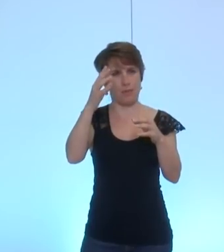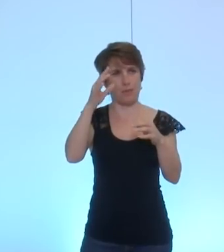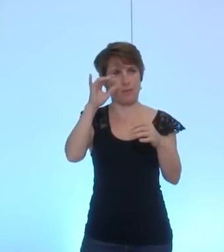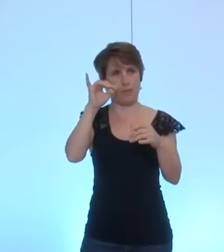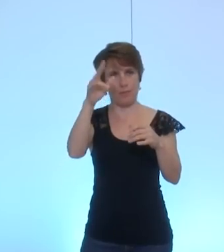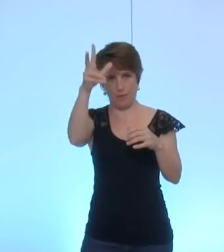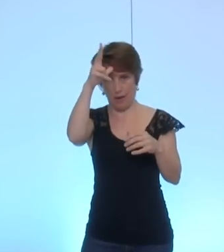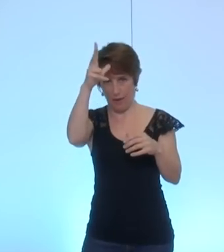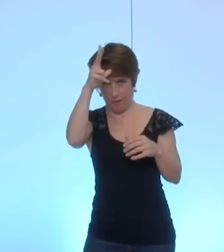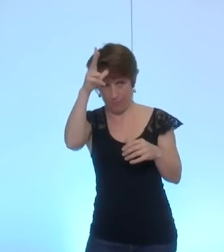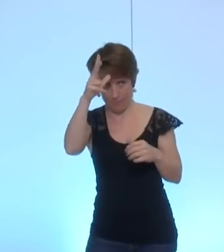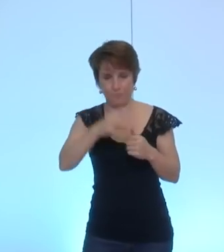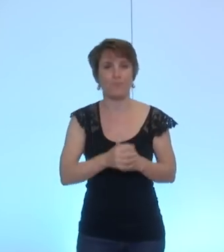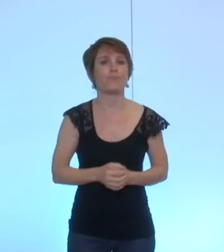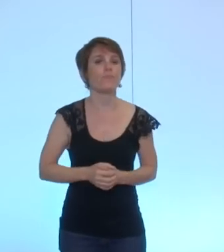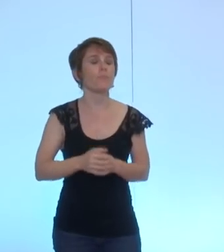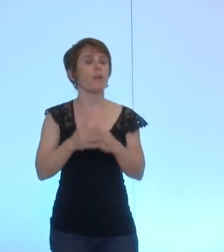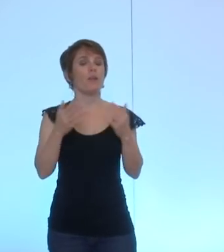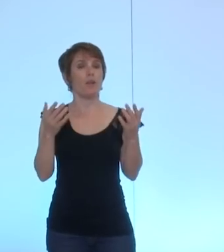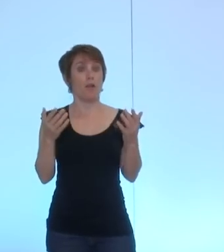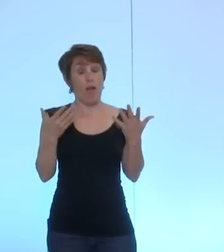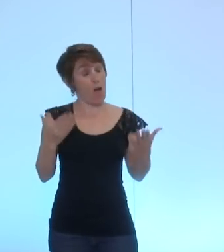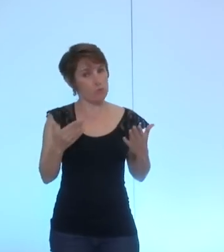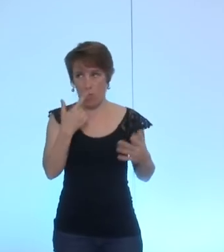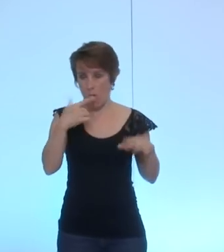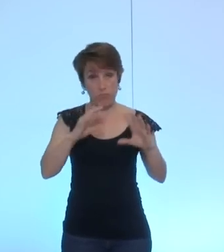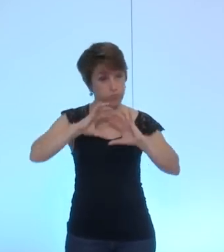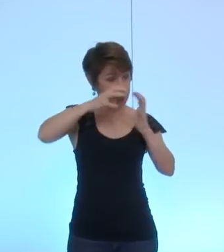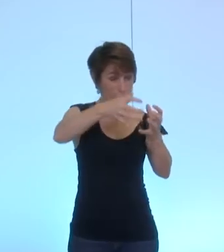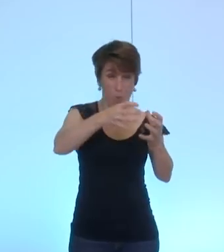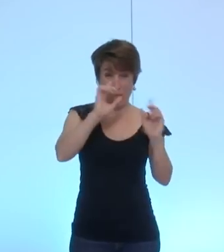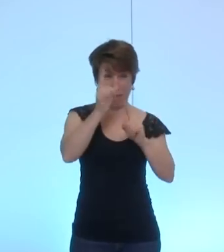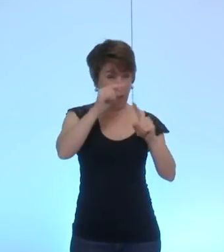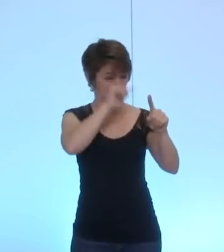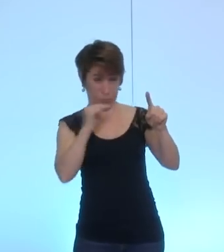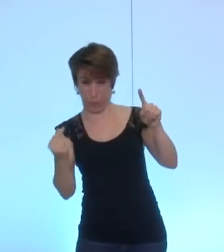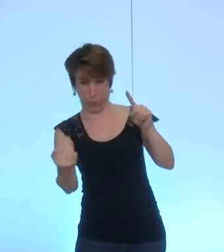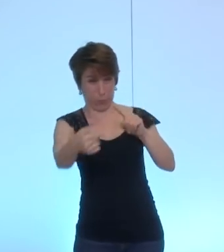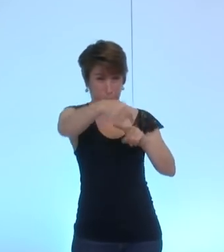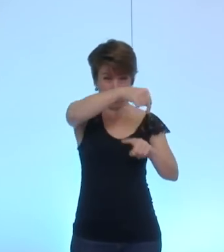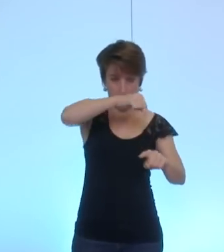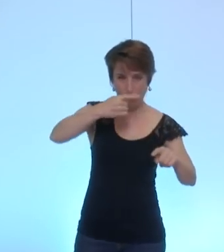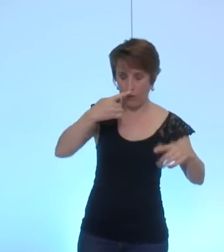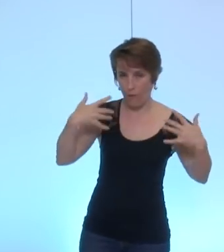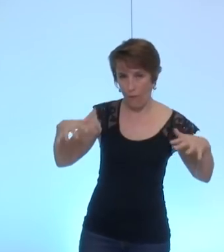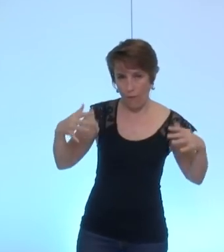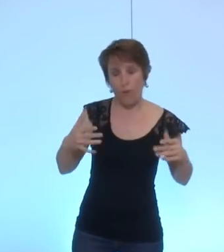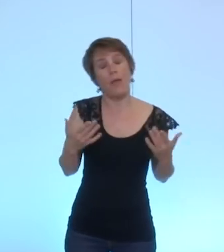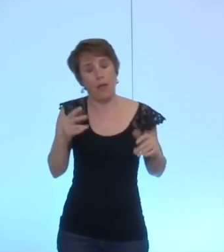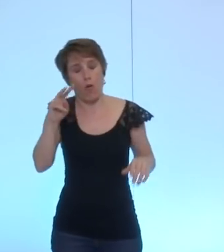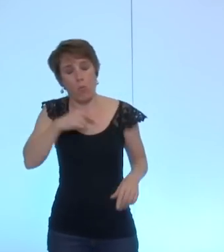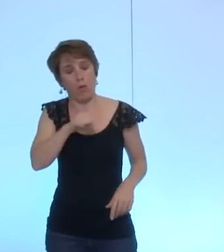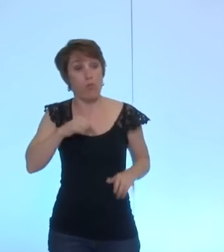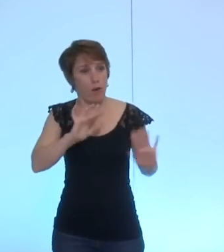la Centrafrique malheureusement la planète est un peu à feu et à sang en ce moment donc on sera sensible